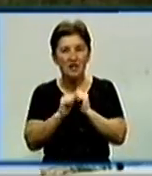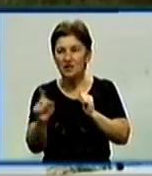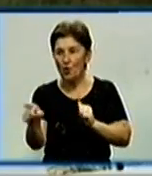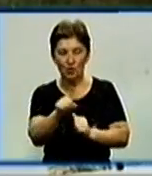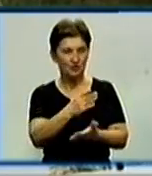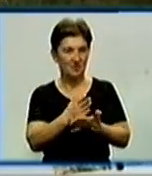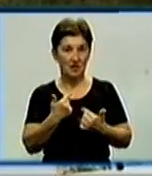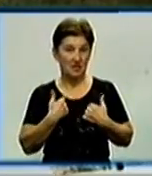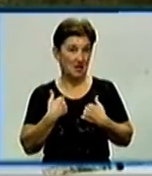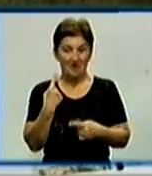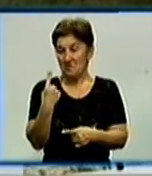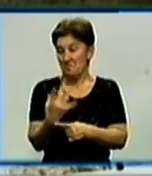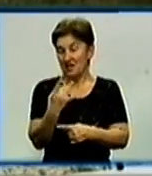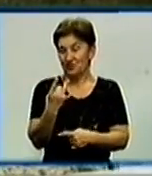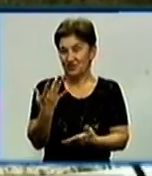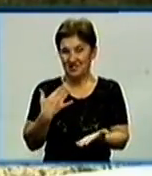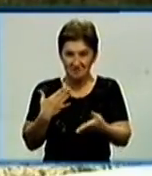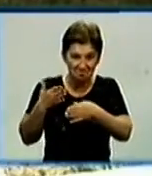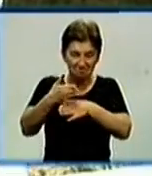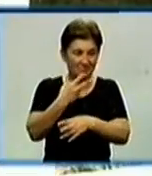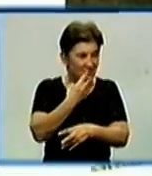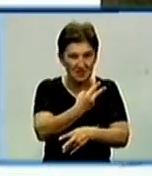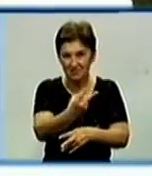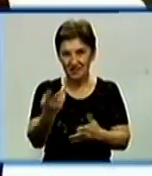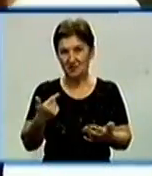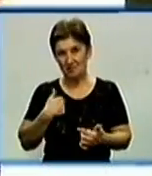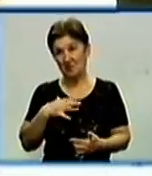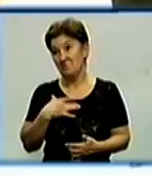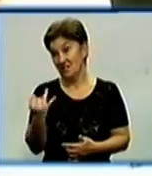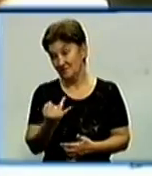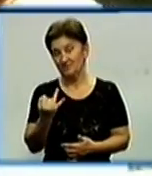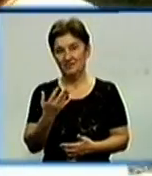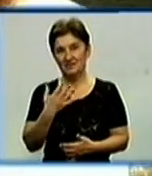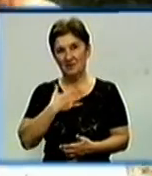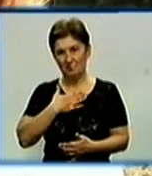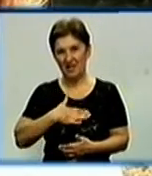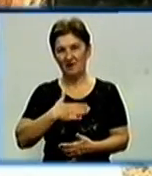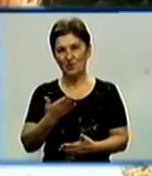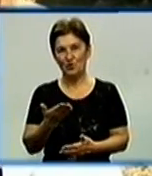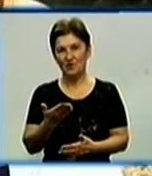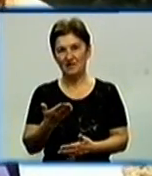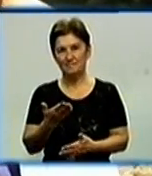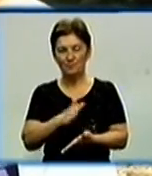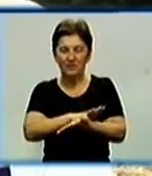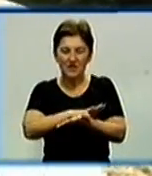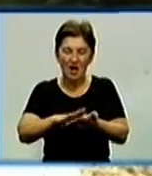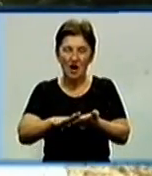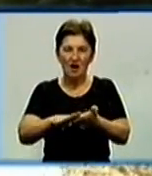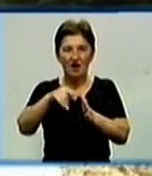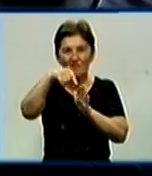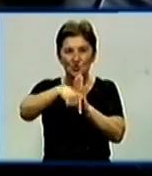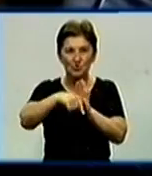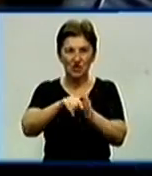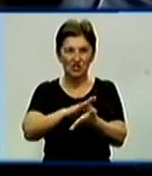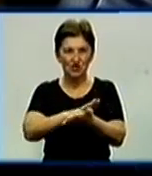Я, наприклад, вперше в цьому літаку була. Мені було приємно. Приємно його, взагалі, ухожений такий внутрішній